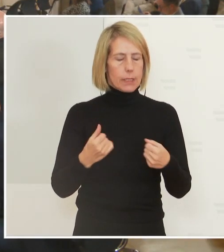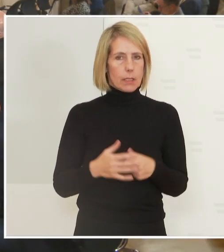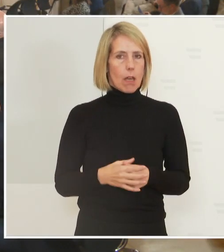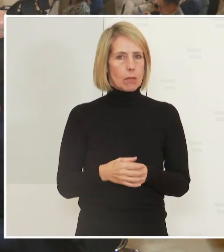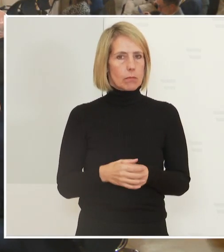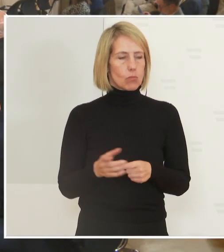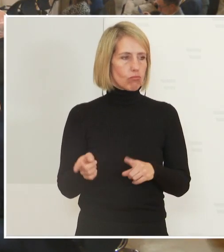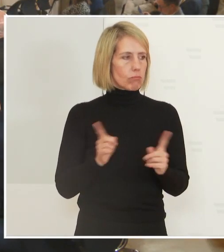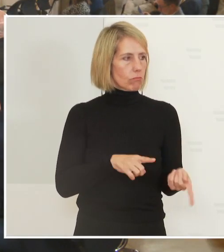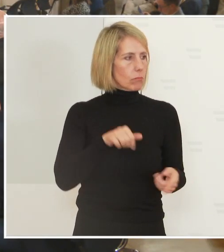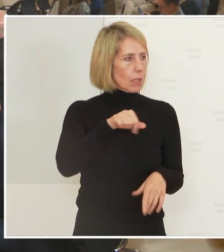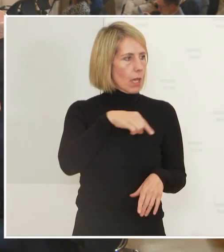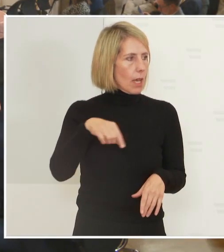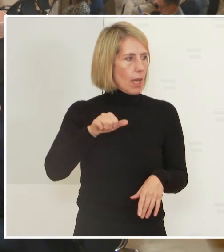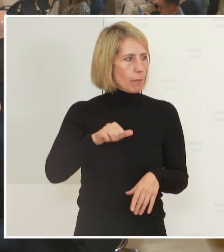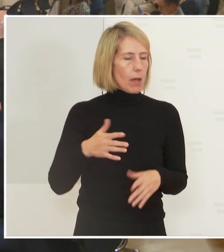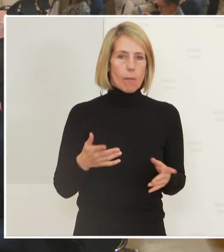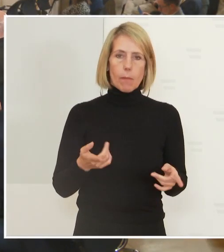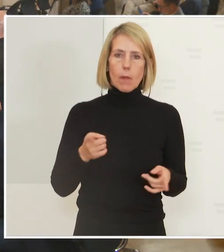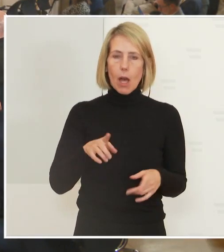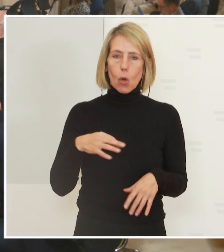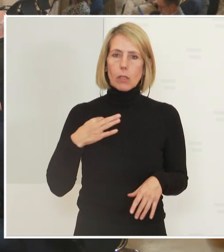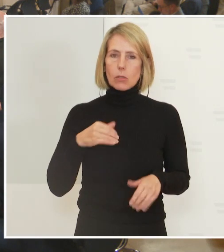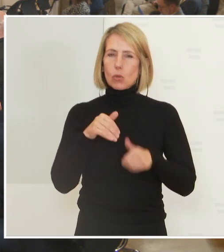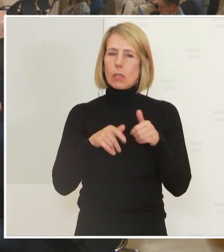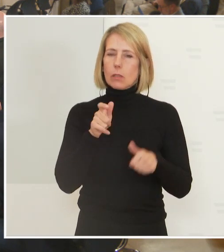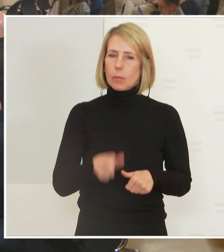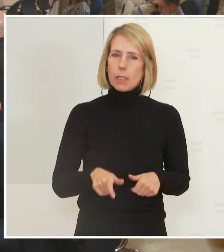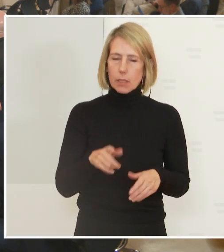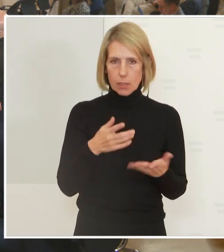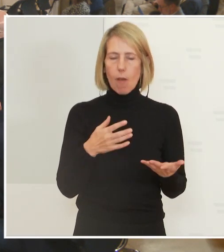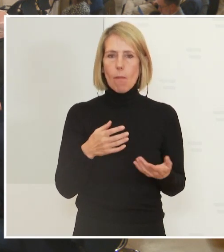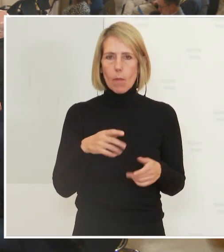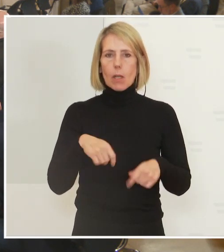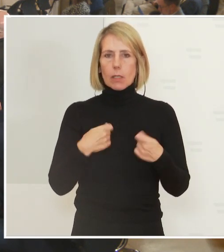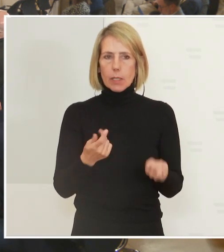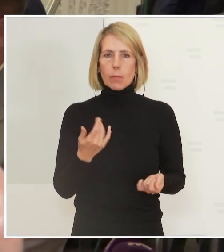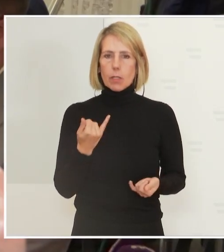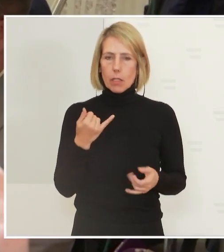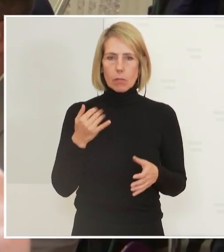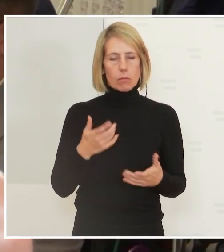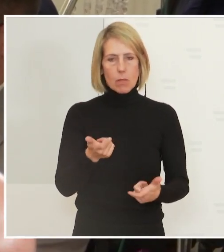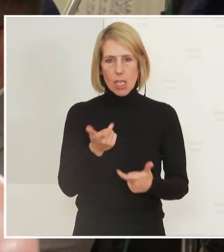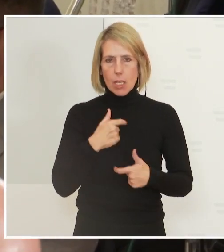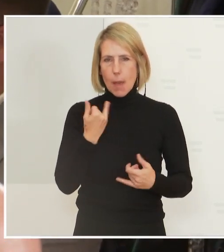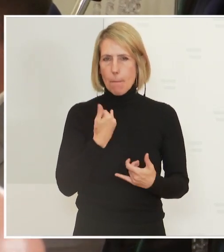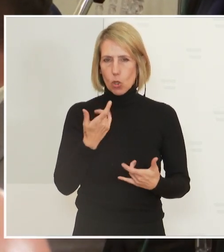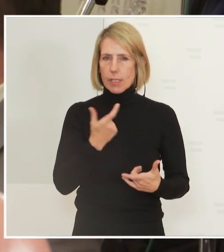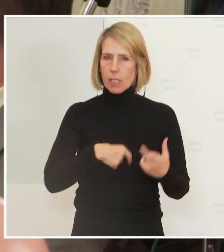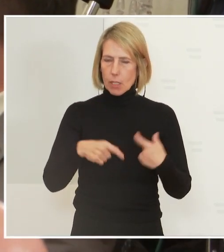Ja, an die Gesundheitsminister noch. Es gibt ja mittlerweile auch eine große Anzahl an Immunisierten in den Spitälern, auch auf den